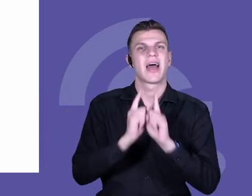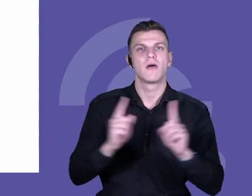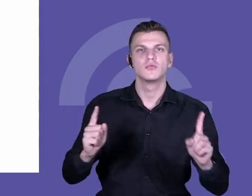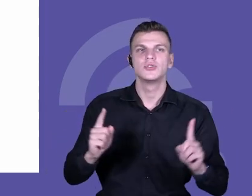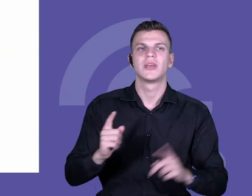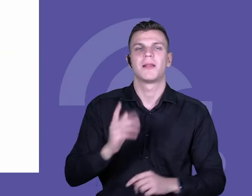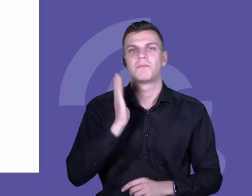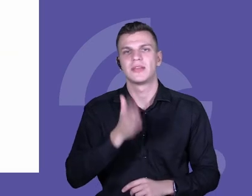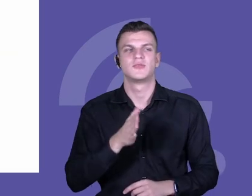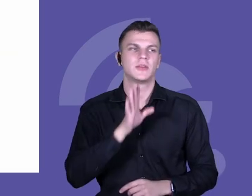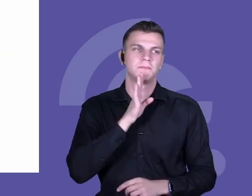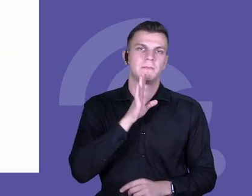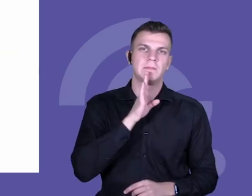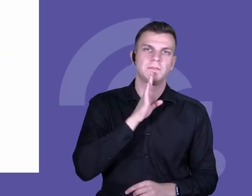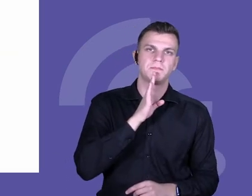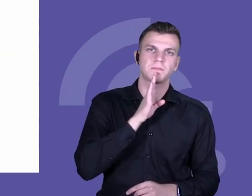podzieleni